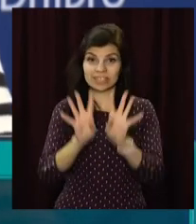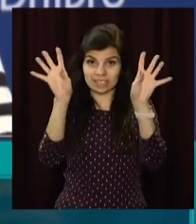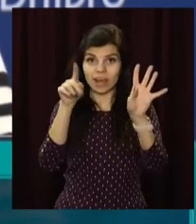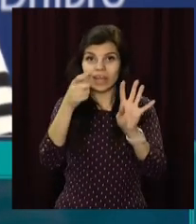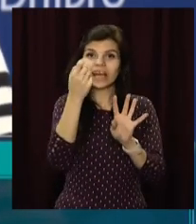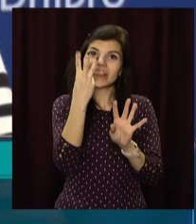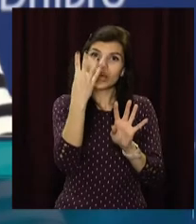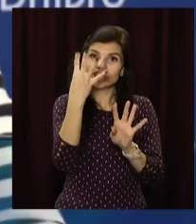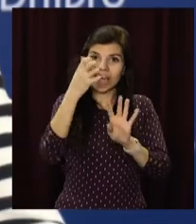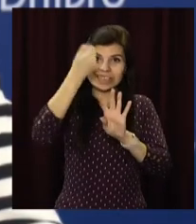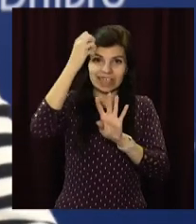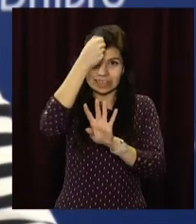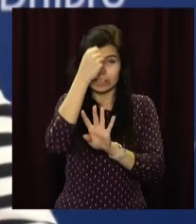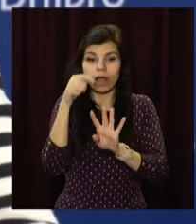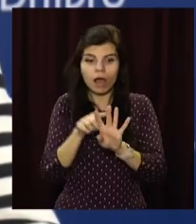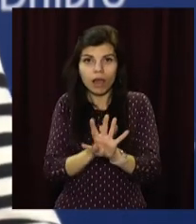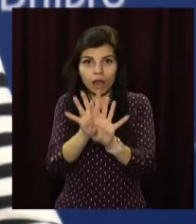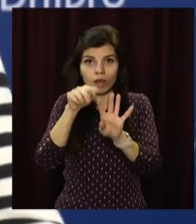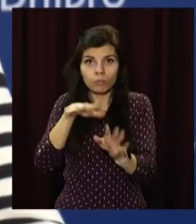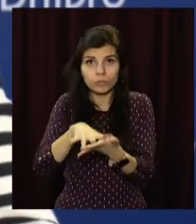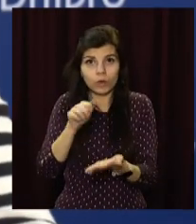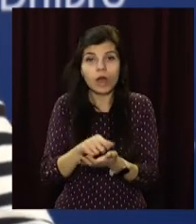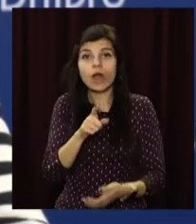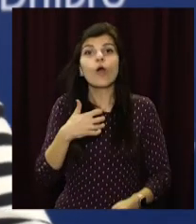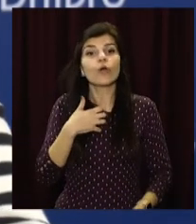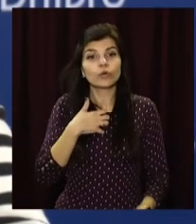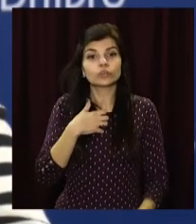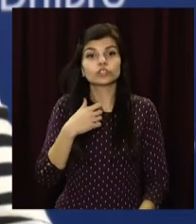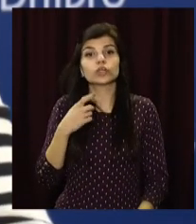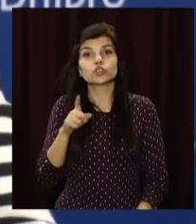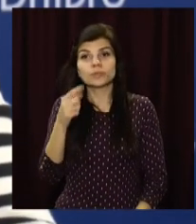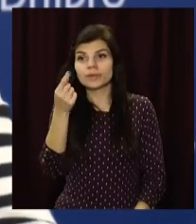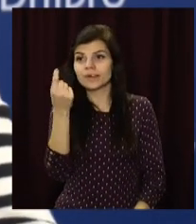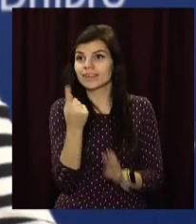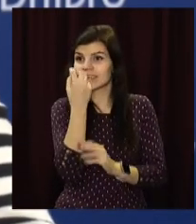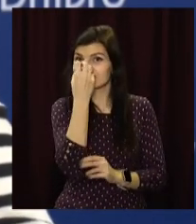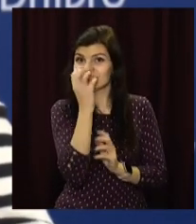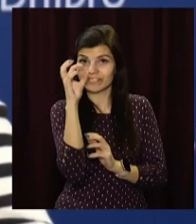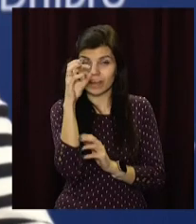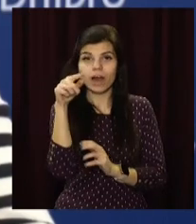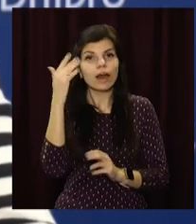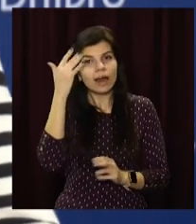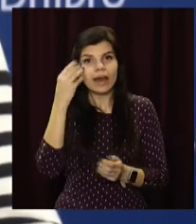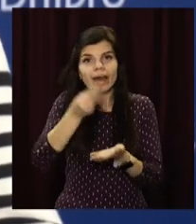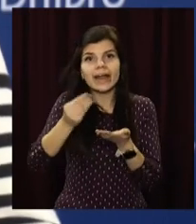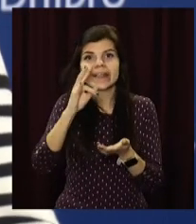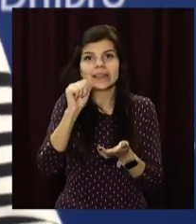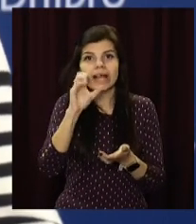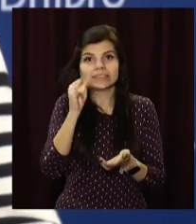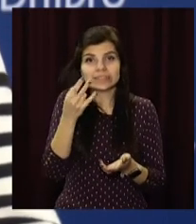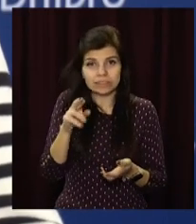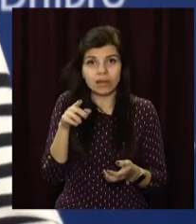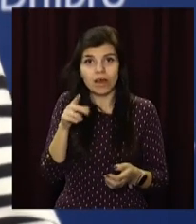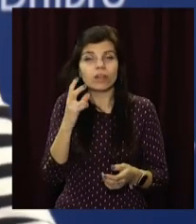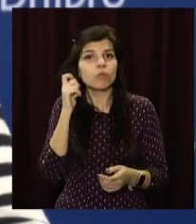повноцінну дорослу квітку, з насіння необхідно 7-8 років. Тож задумайтеся, потрібно чи не